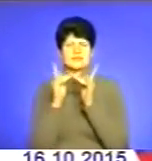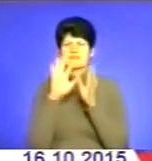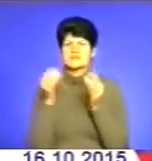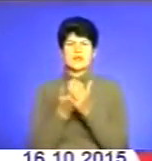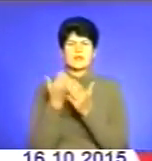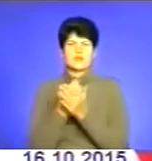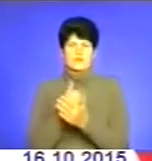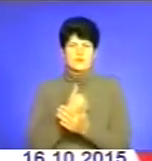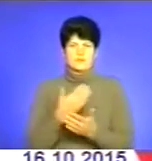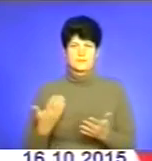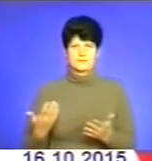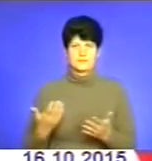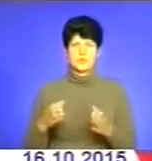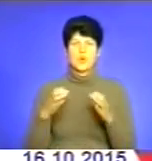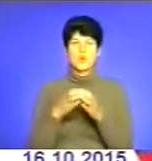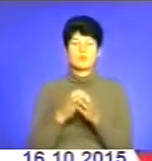таке, як ми хотіли.